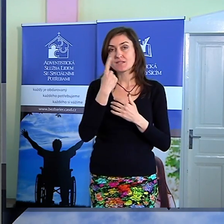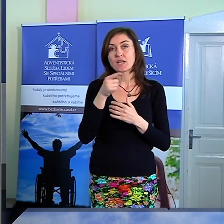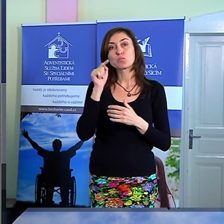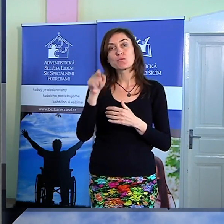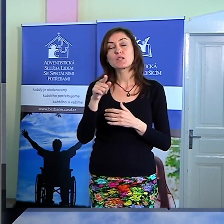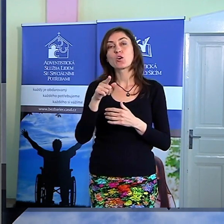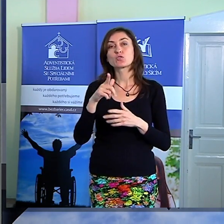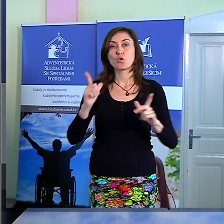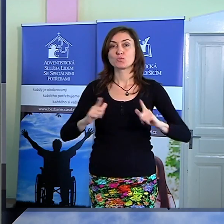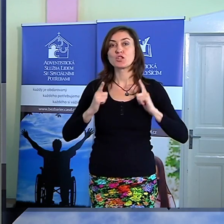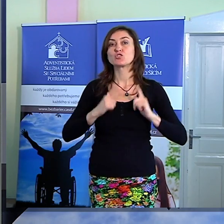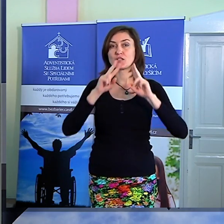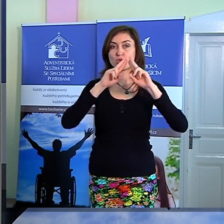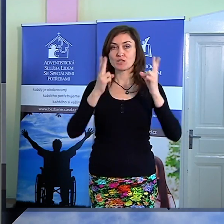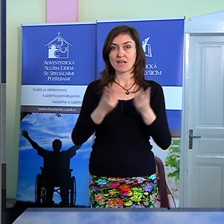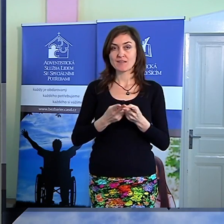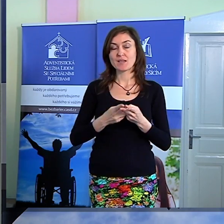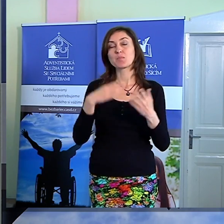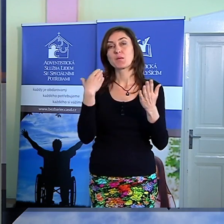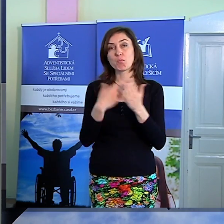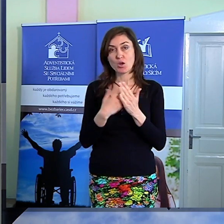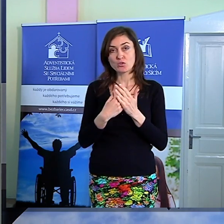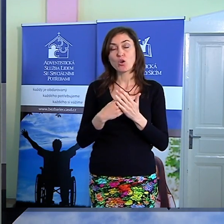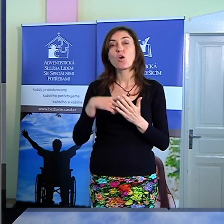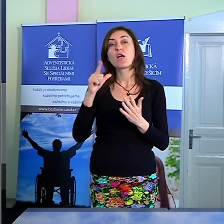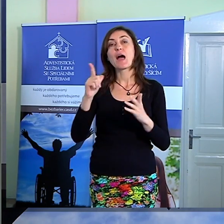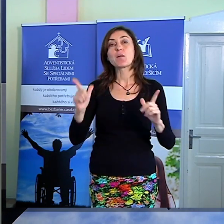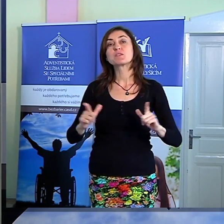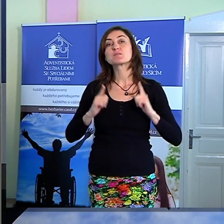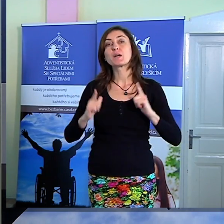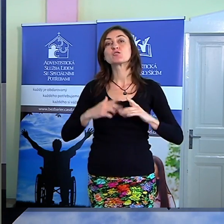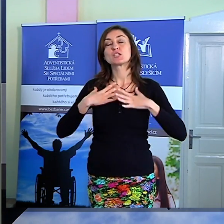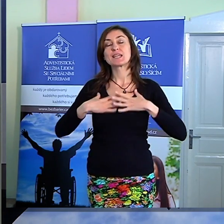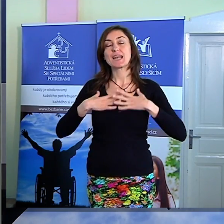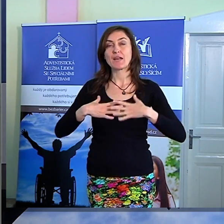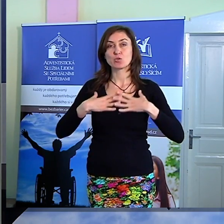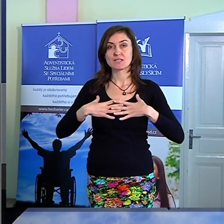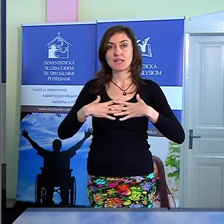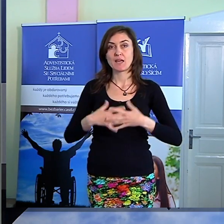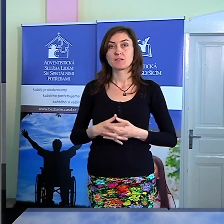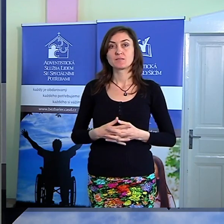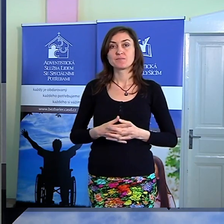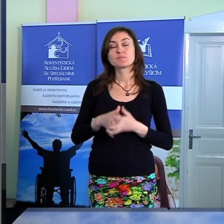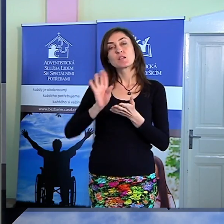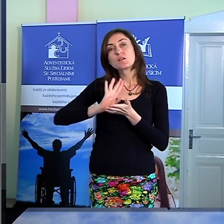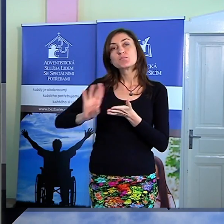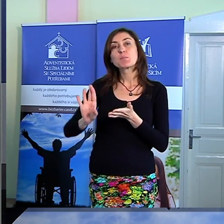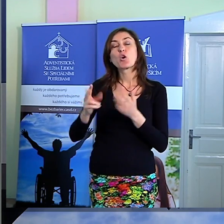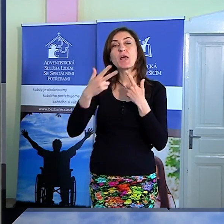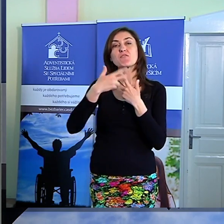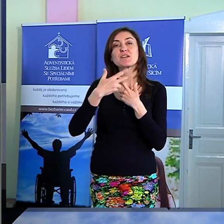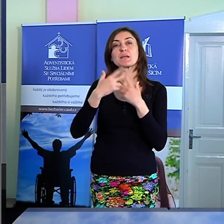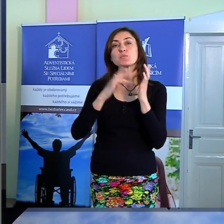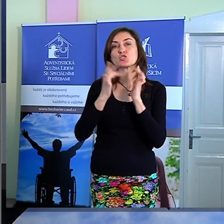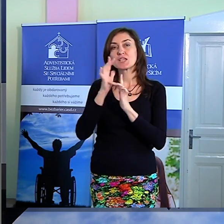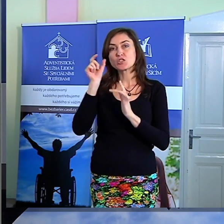zemi je od toho, abychom ho prožívali v radosti. Mimochodem, filipští křesťané